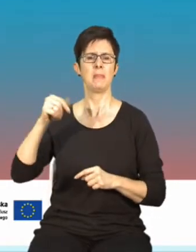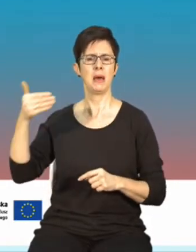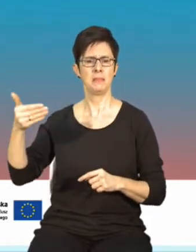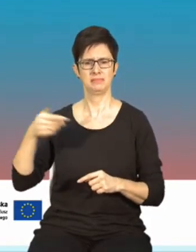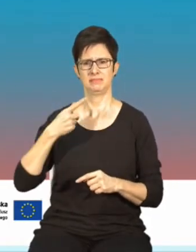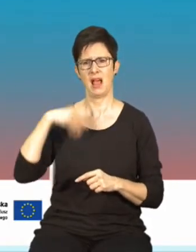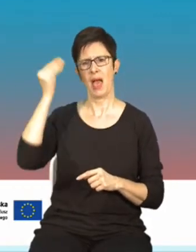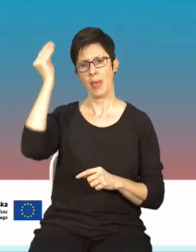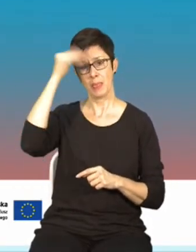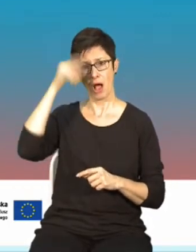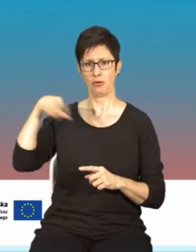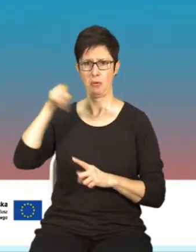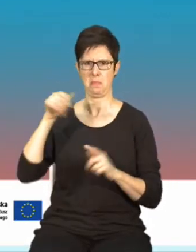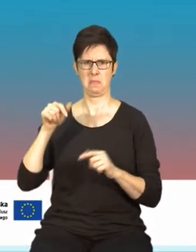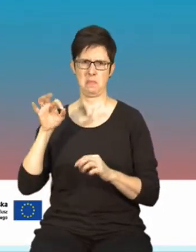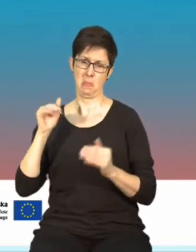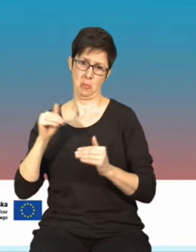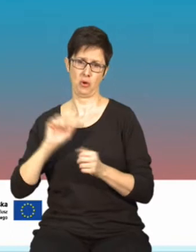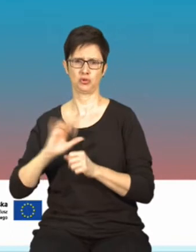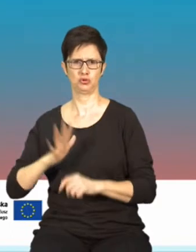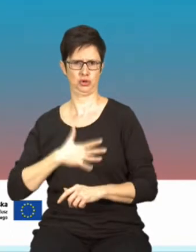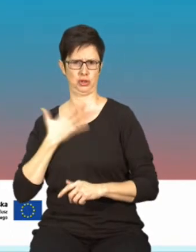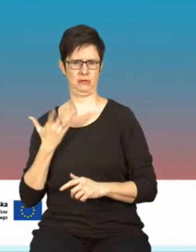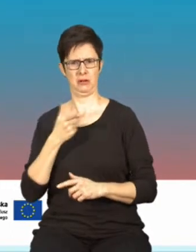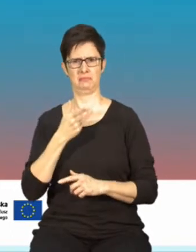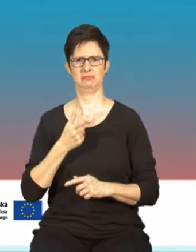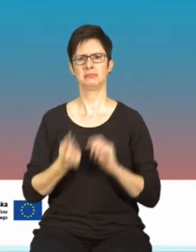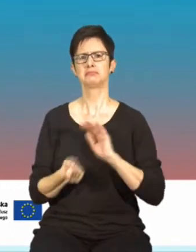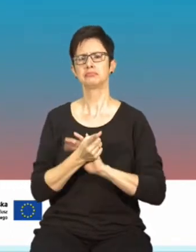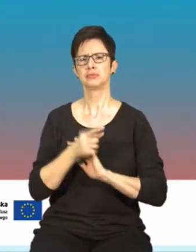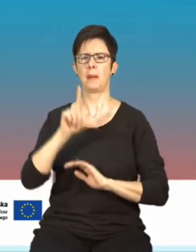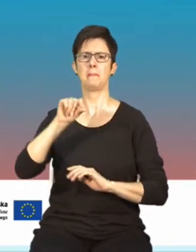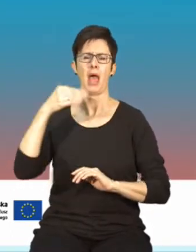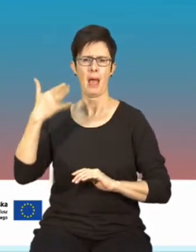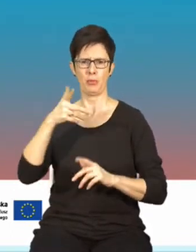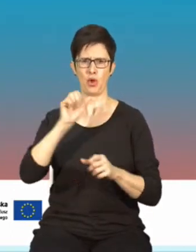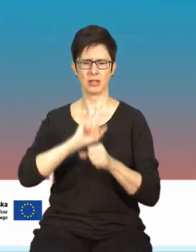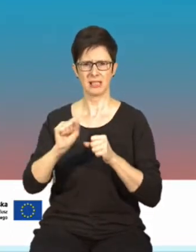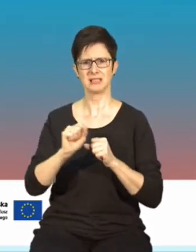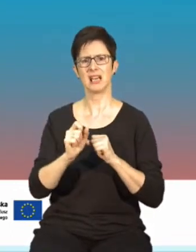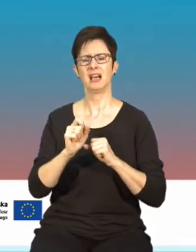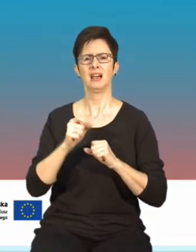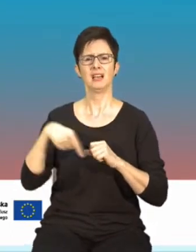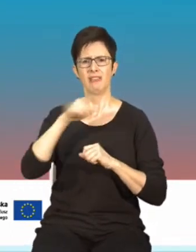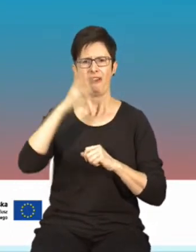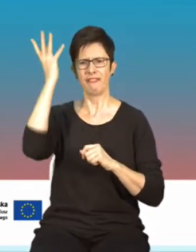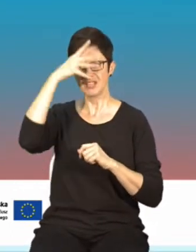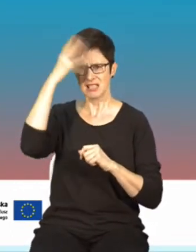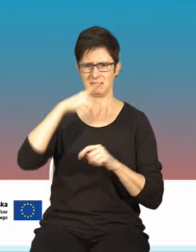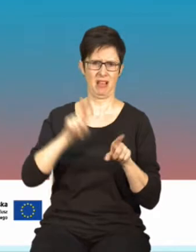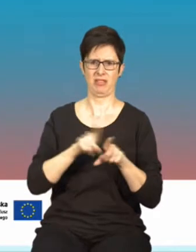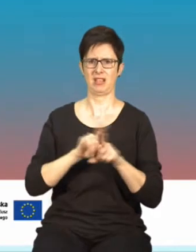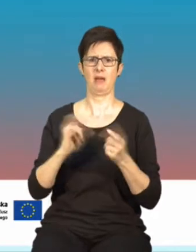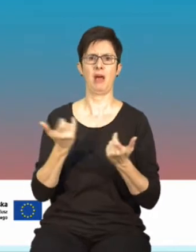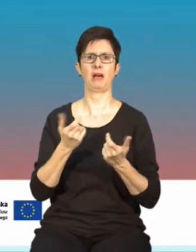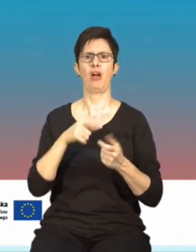Naukowców pewnie to może dziwić, dlatego że zjawisko pola elektromagnetycznego to jest zjawisko fizyczne, takie samo jak, nie wiem,